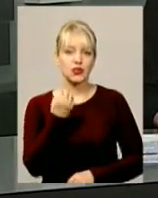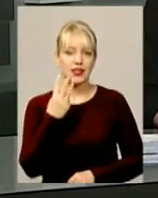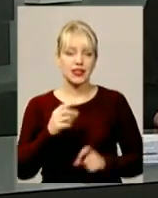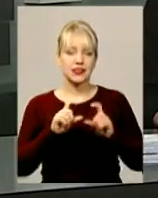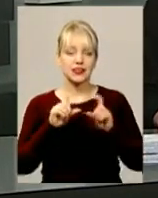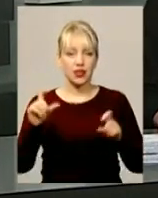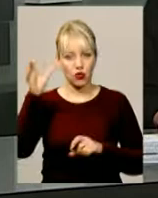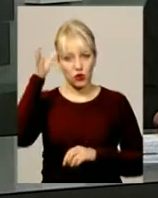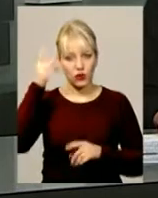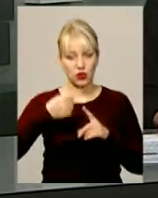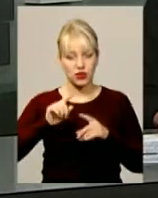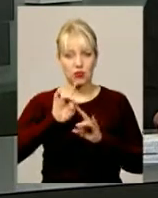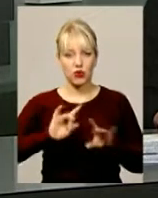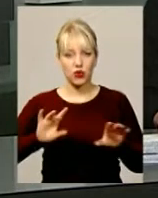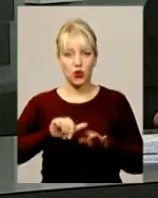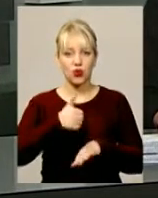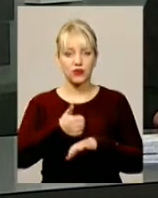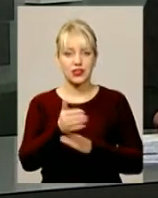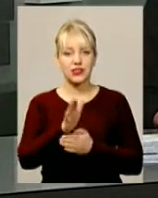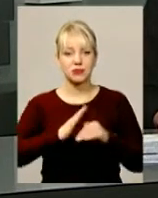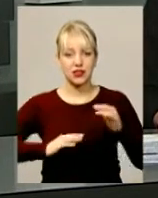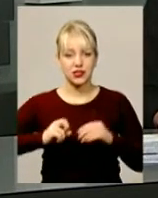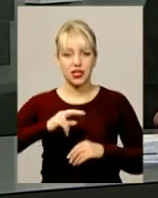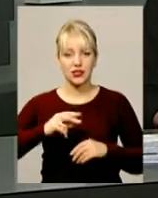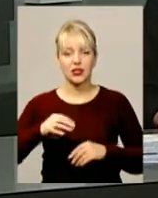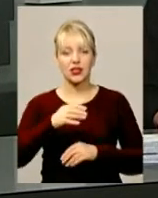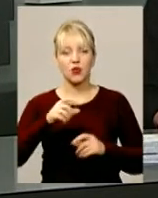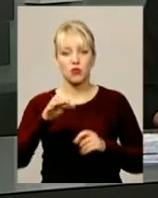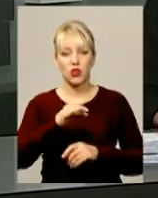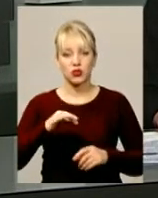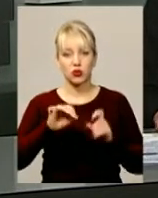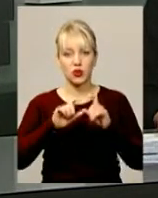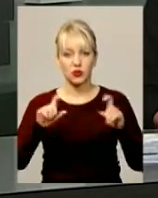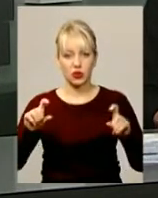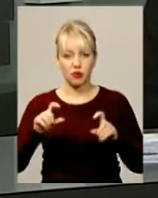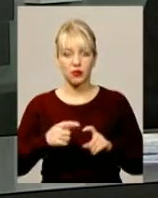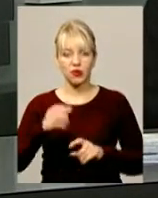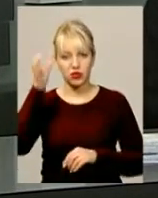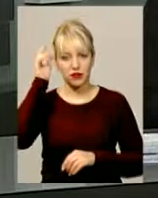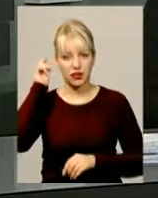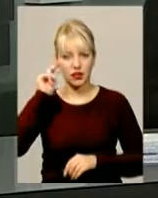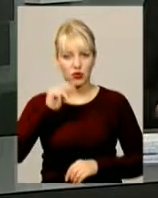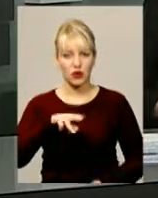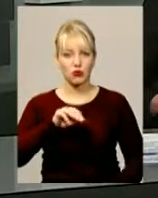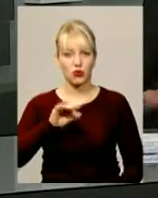освіти. Про це повідомила головний спеціаліст обласного Департаменту освіти та науки Оксана Отрошко.